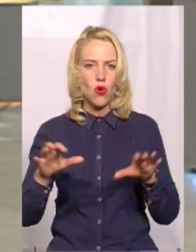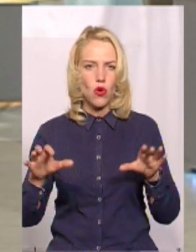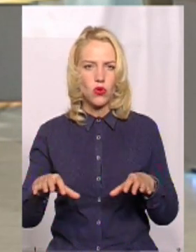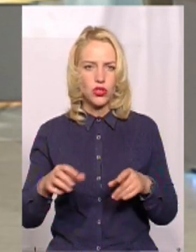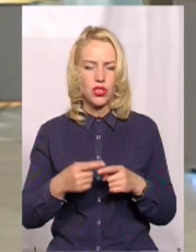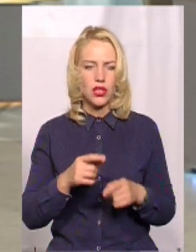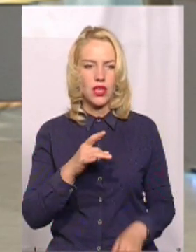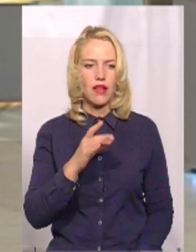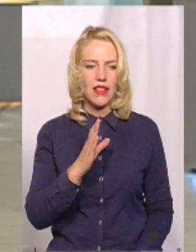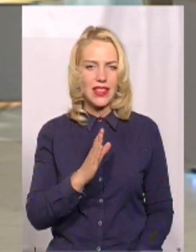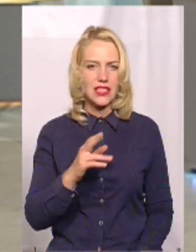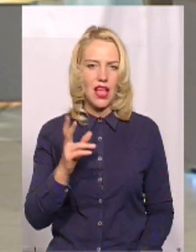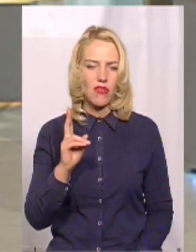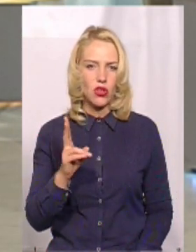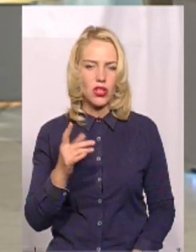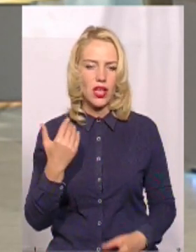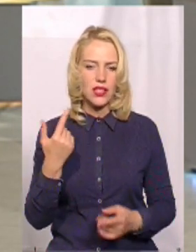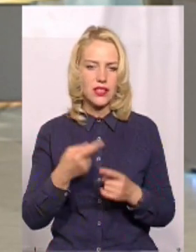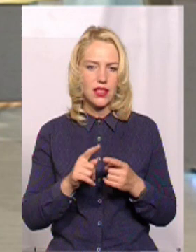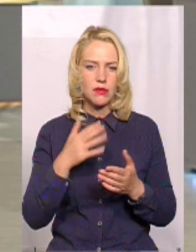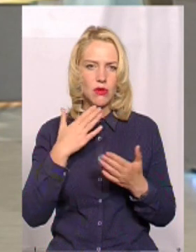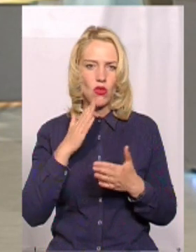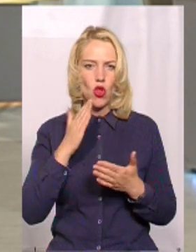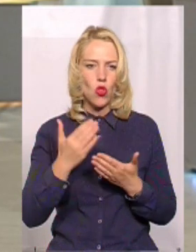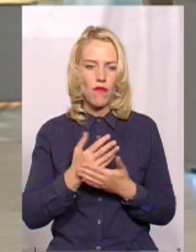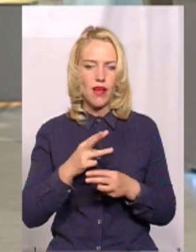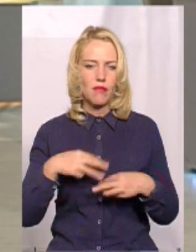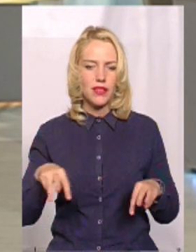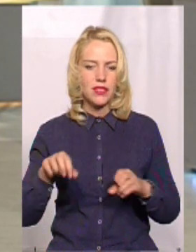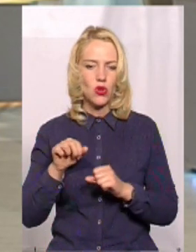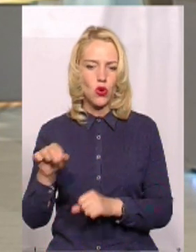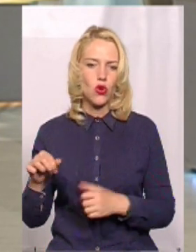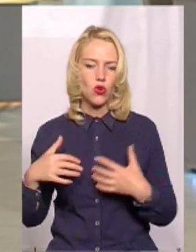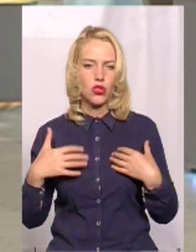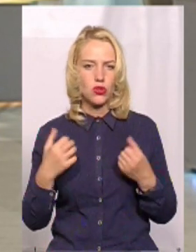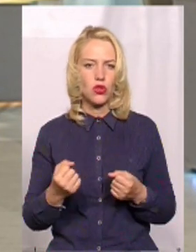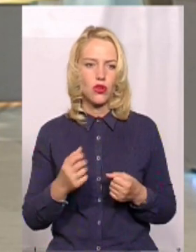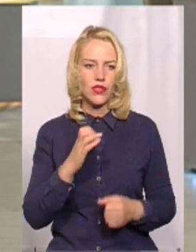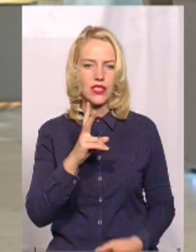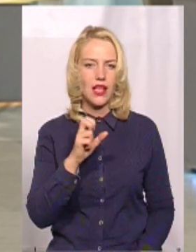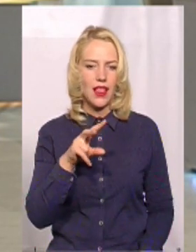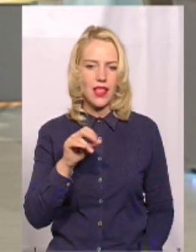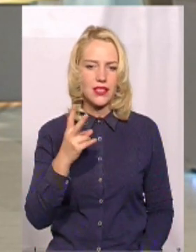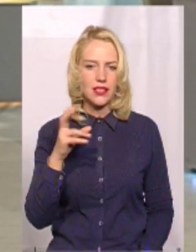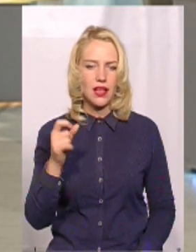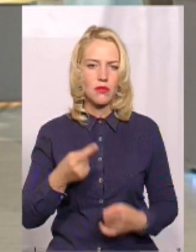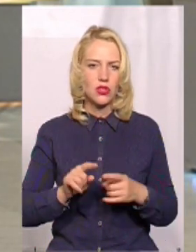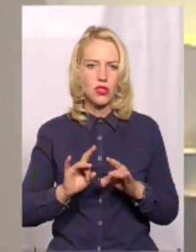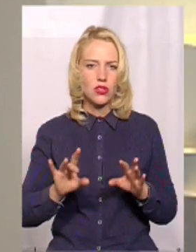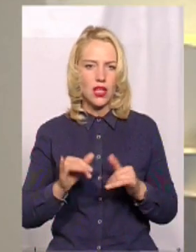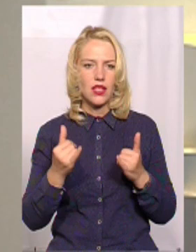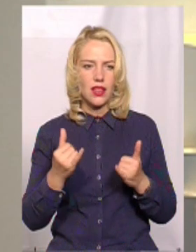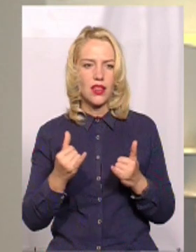Криклія, і з ним вже спілкувалася нова міністерка охорони здоров'я Зоряна Скалецька. Про це вона сказала нині на прес